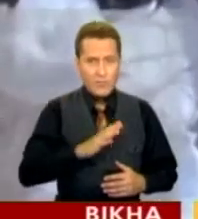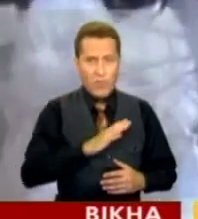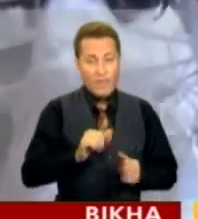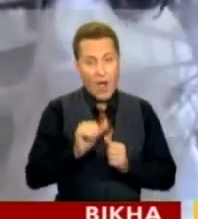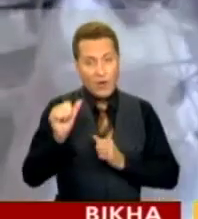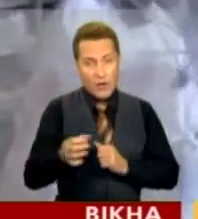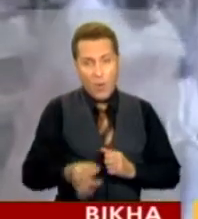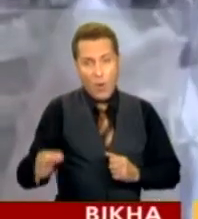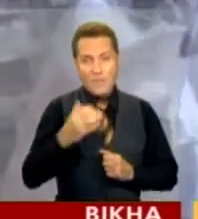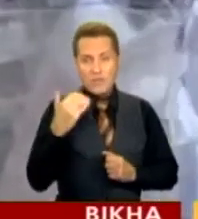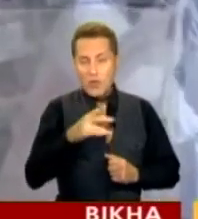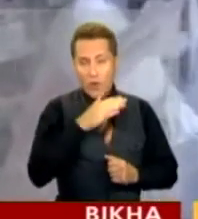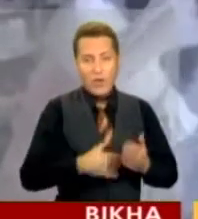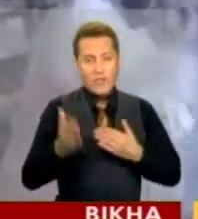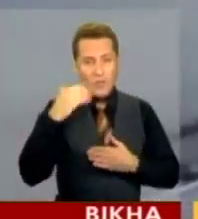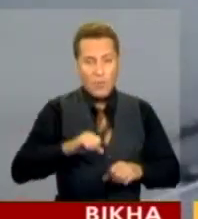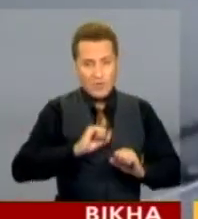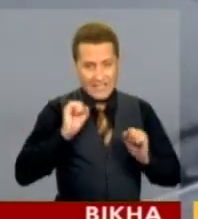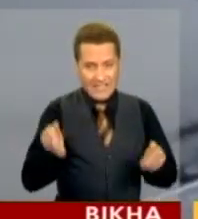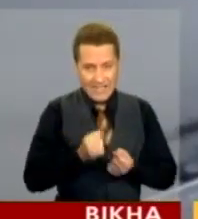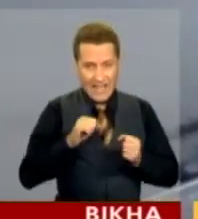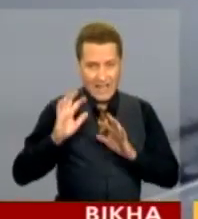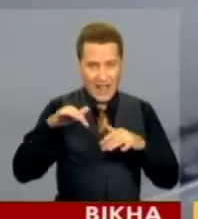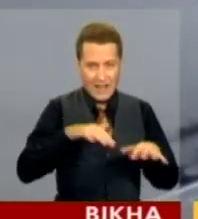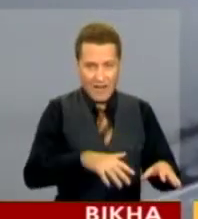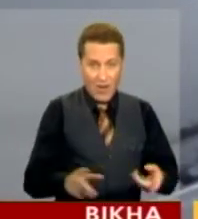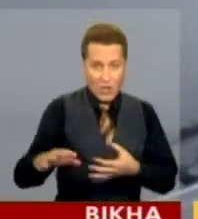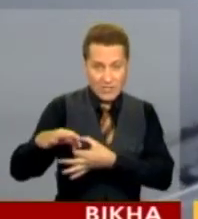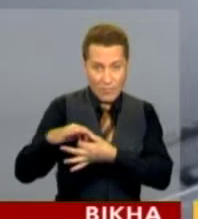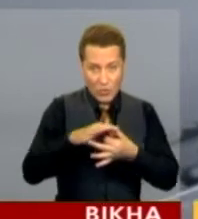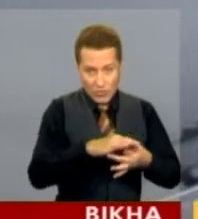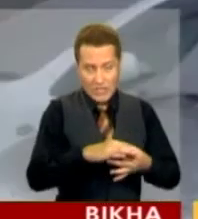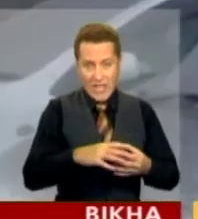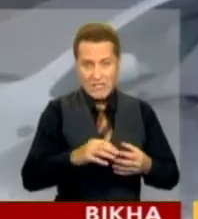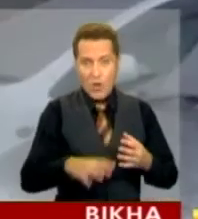Однак сто років тому застигла лава, сполучила його із островом Пісю.